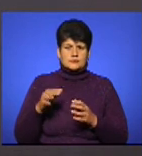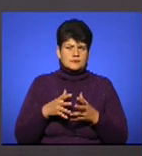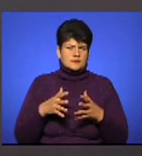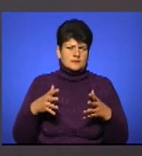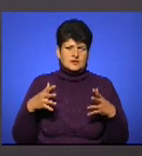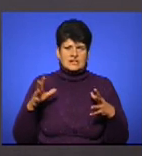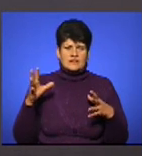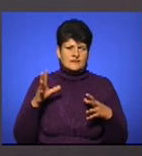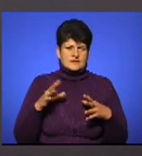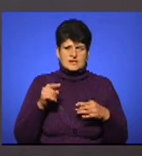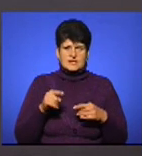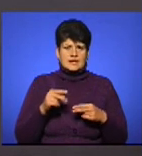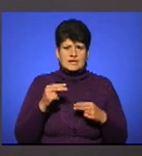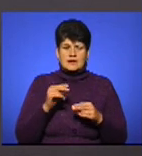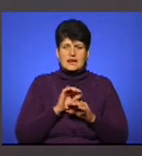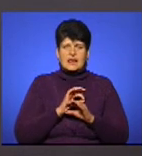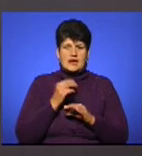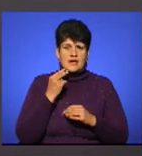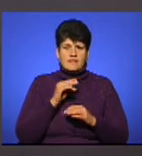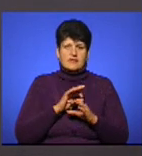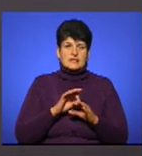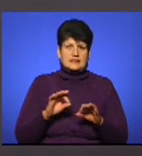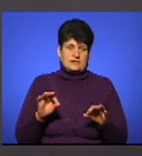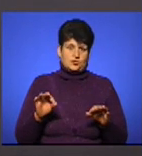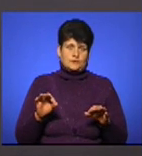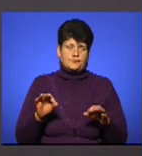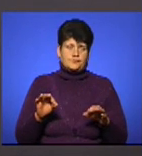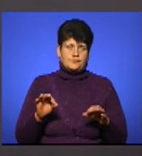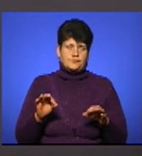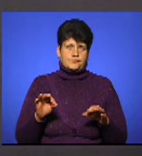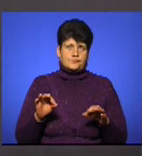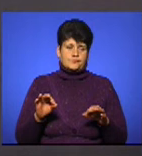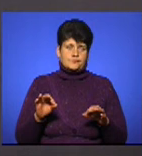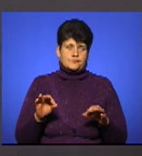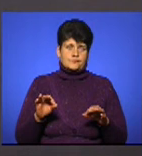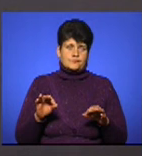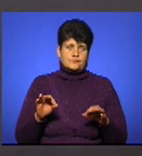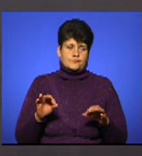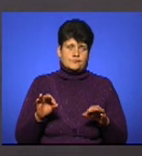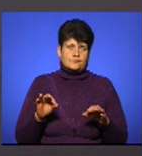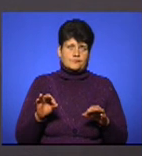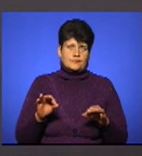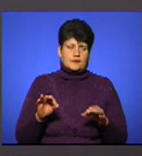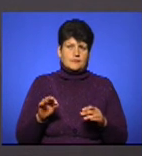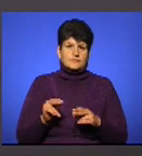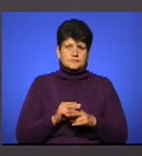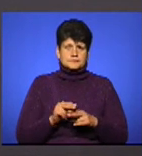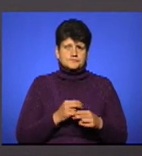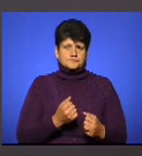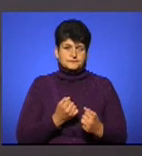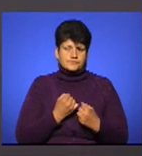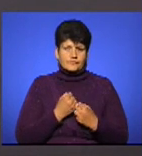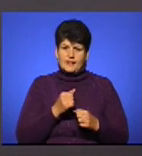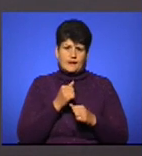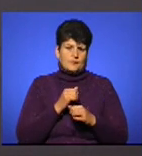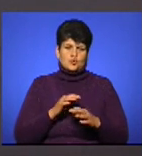всіх них ефективно захиститися